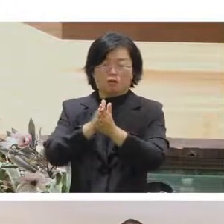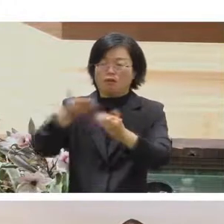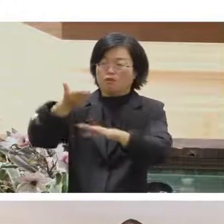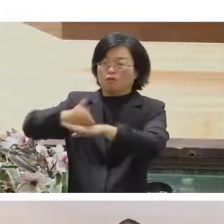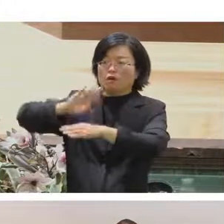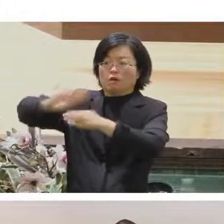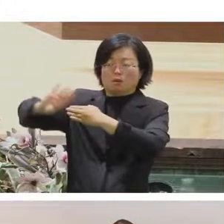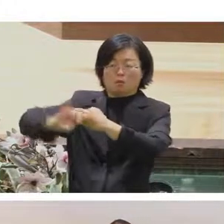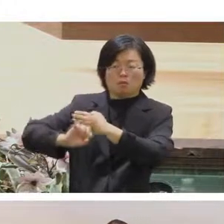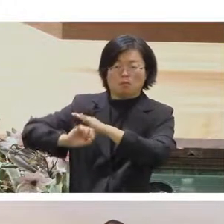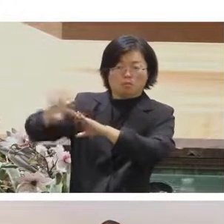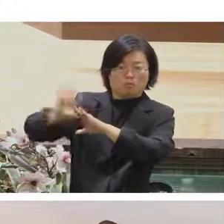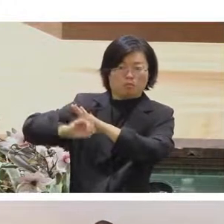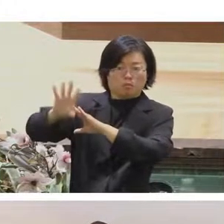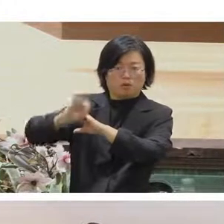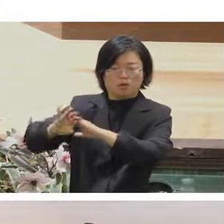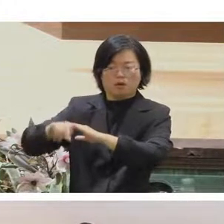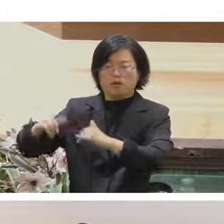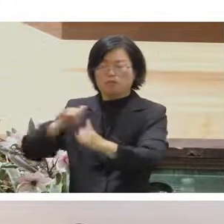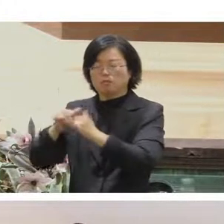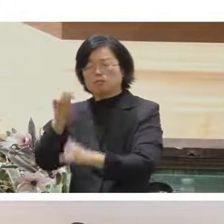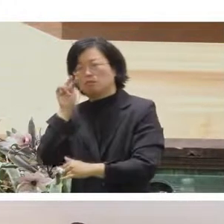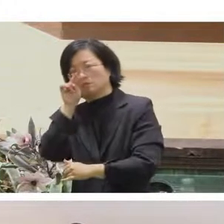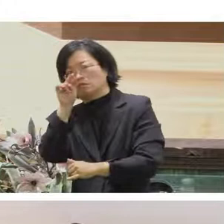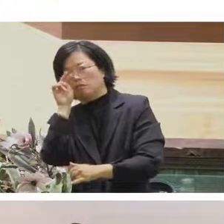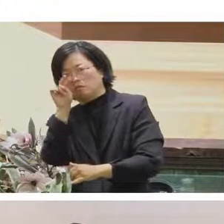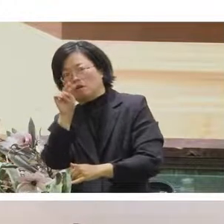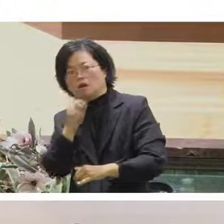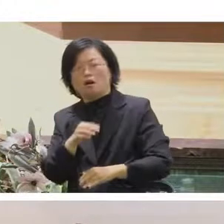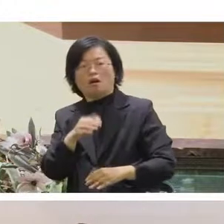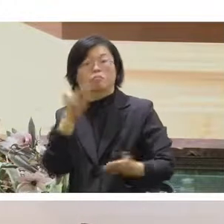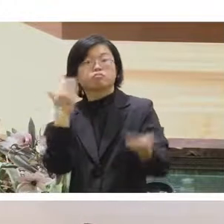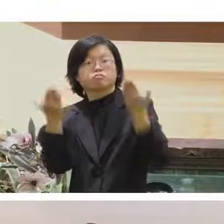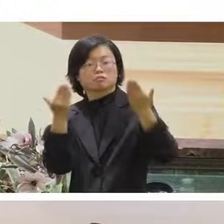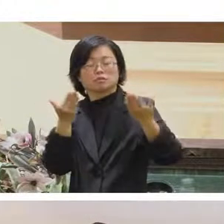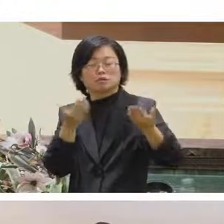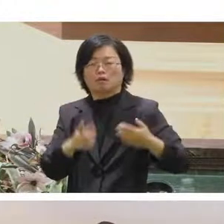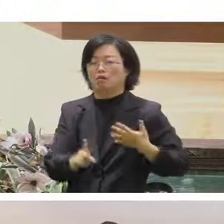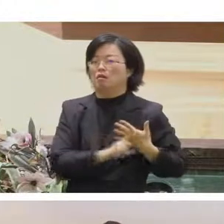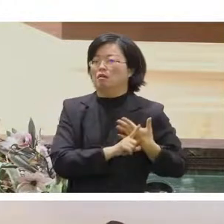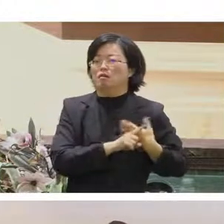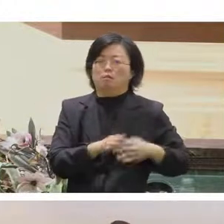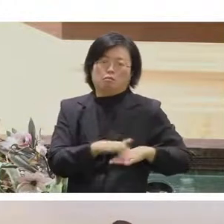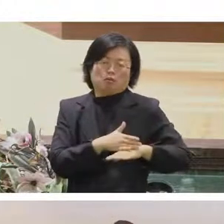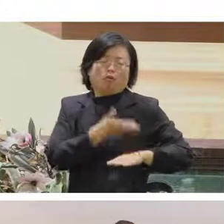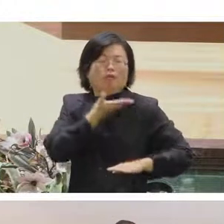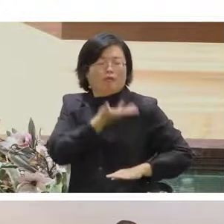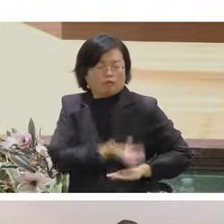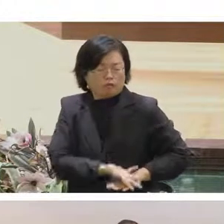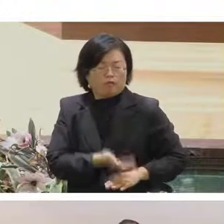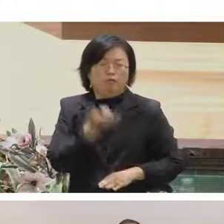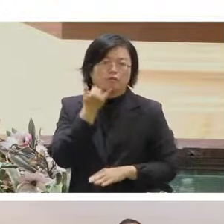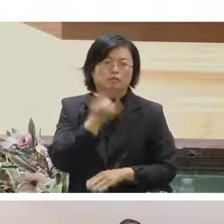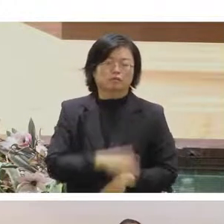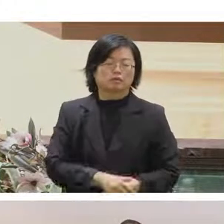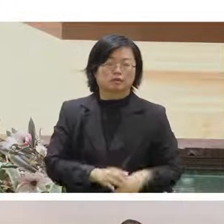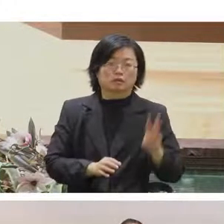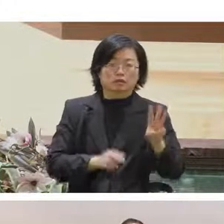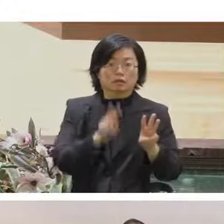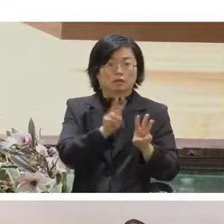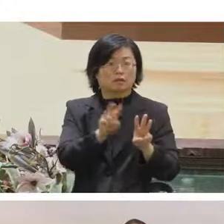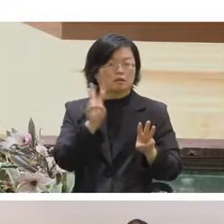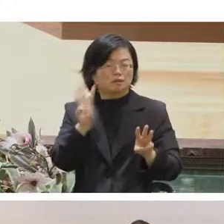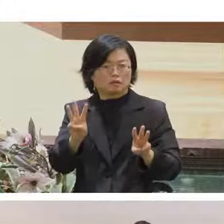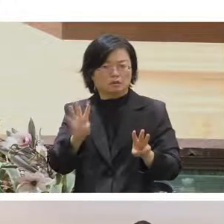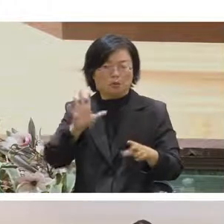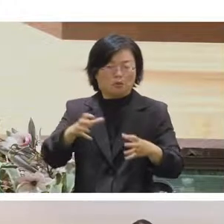看到裡面的狀況很和平我們就會放心下來那個緊張的狀況就會降低很多那在323的時候他其實是有一